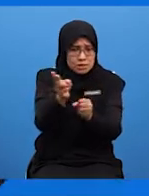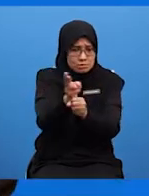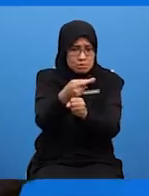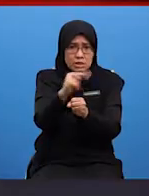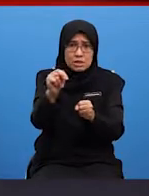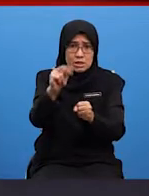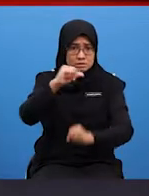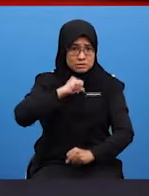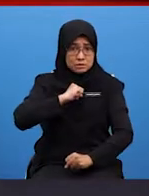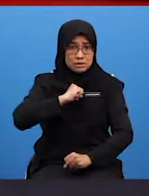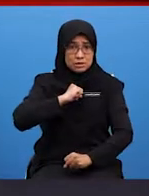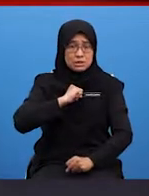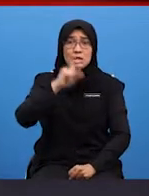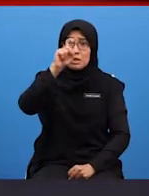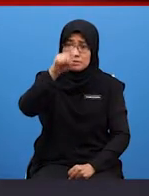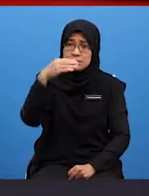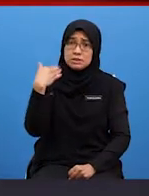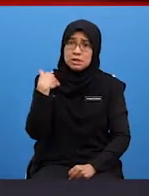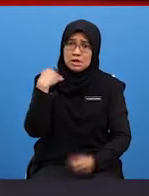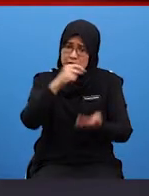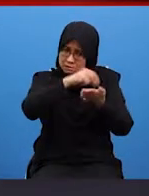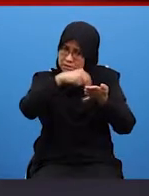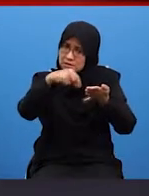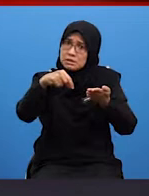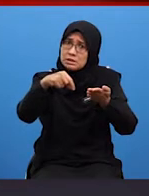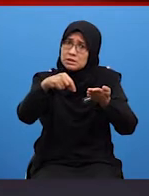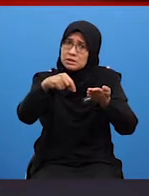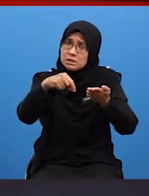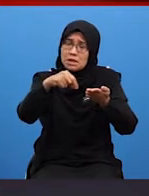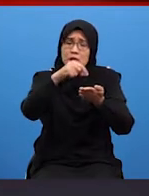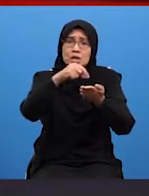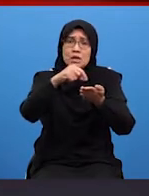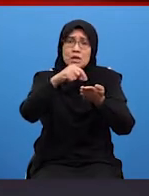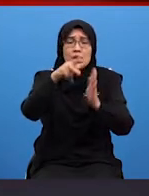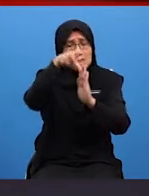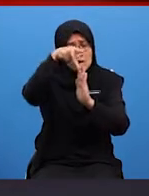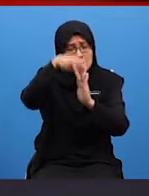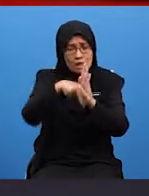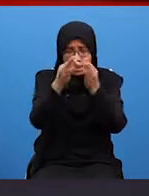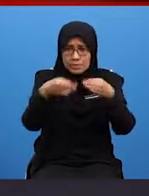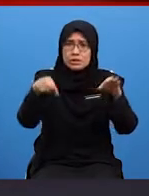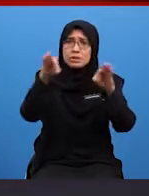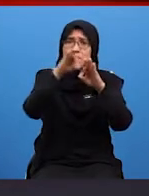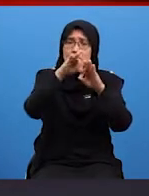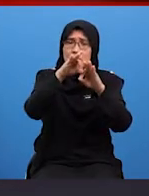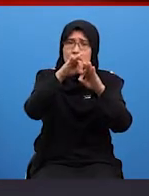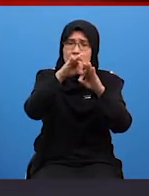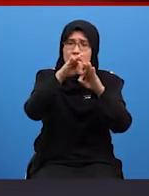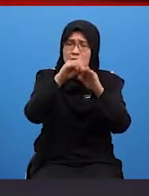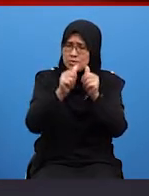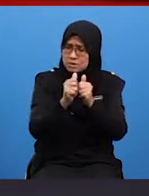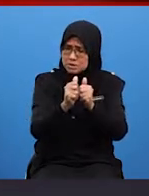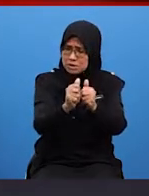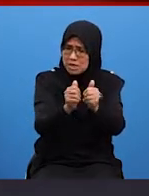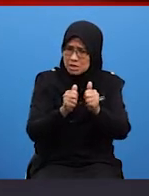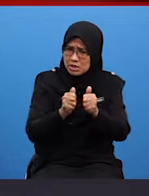-pelajar nanti Betul, kena buat catatan itu Kalau tak ada catatan nanti, tema dah lain, kepentingan projek dah lain, dah tak selari dah nanti